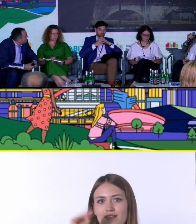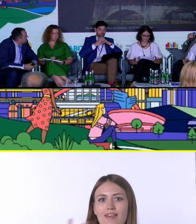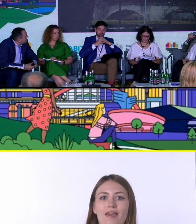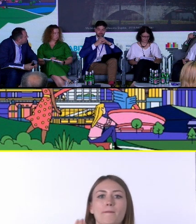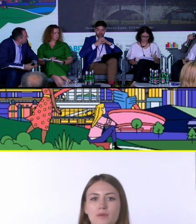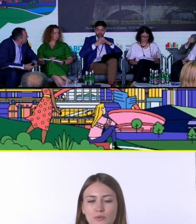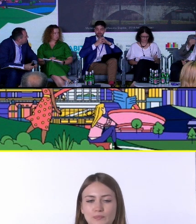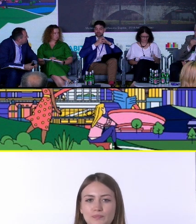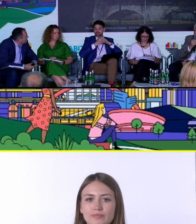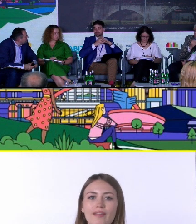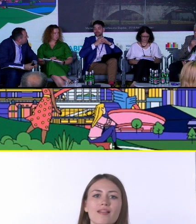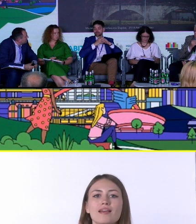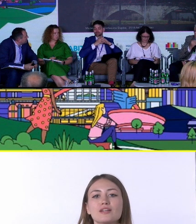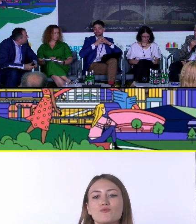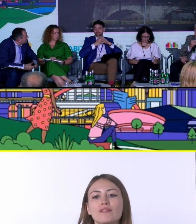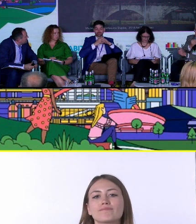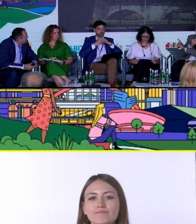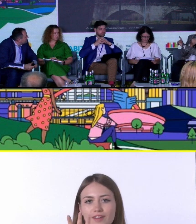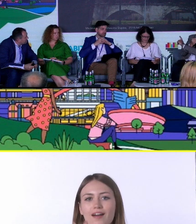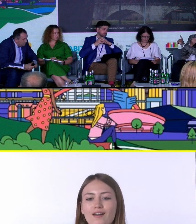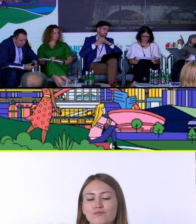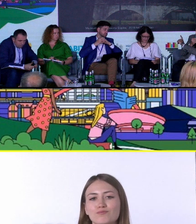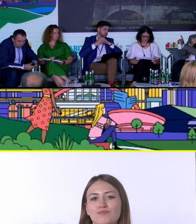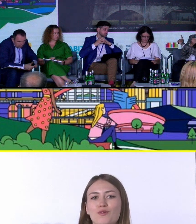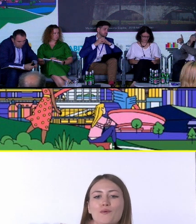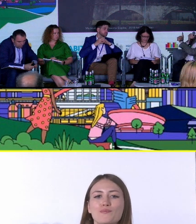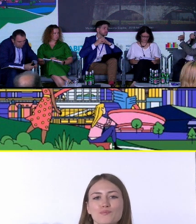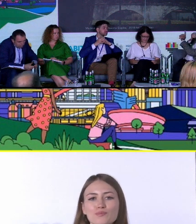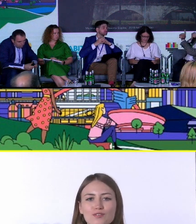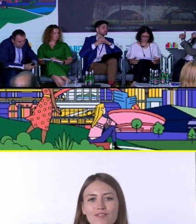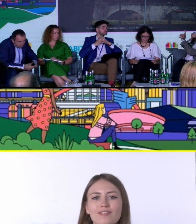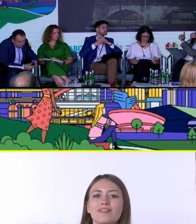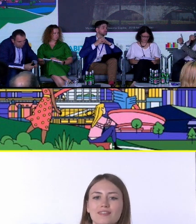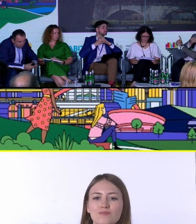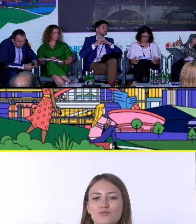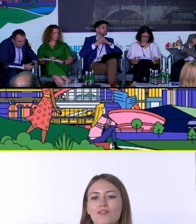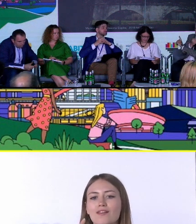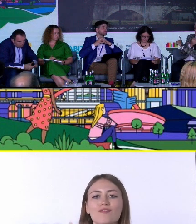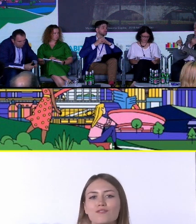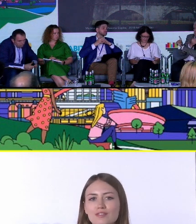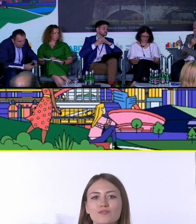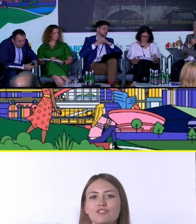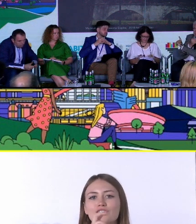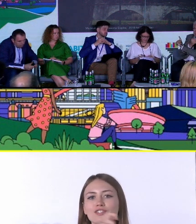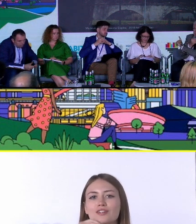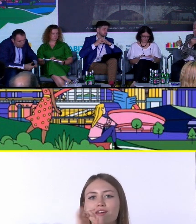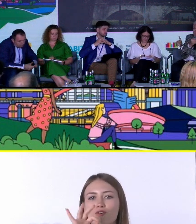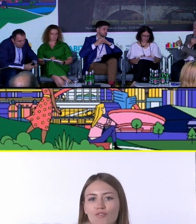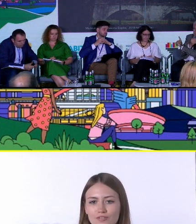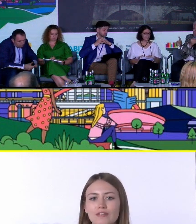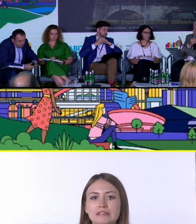Albo taki parobus służy temu, żeby bronić w Jawa... To jest z czego? W Szczegomiu rozbiórkę linii kolejowej.